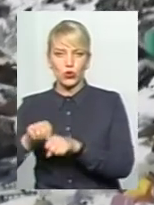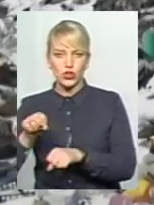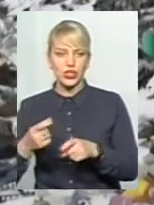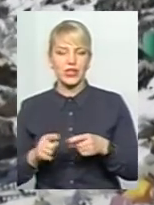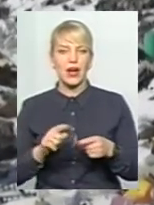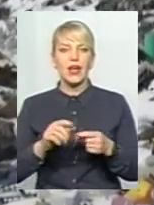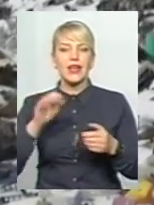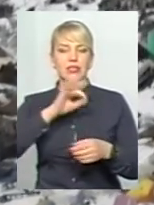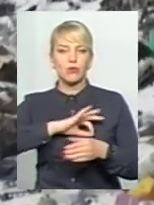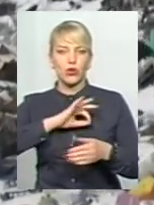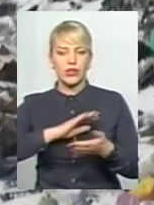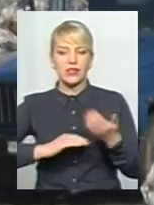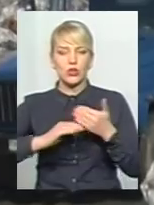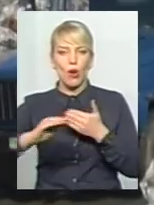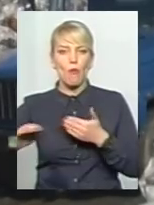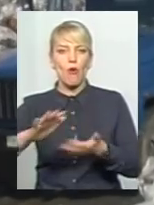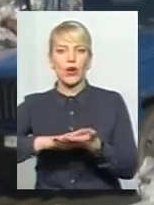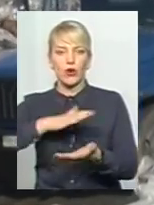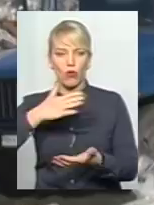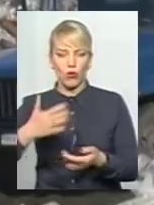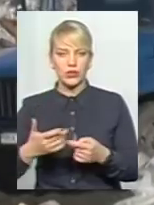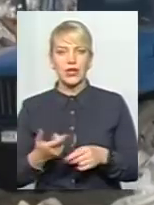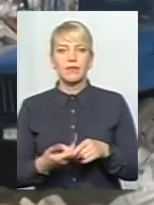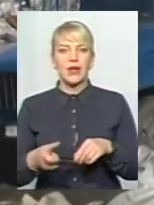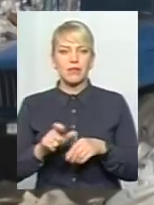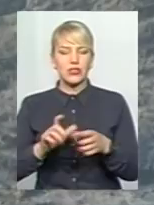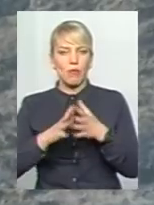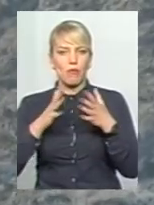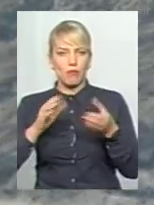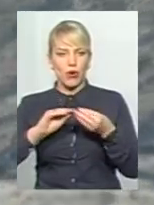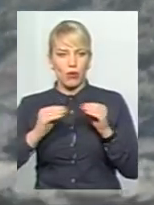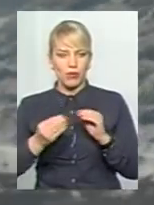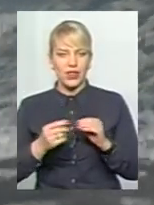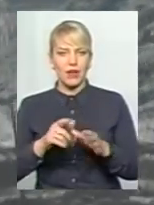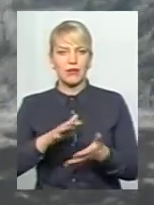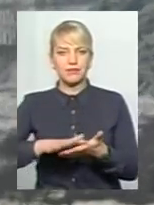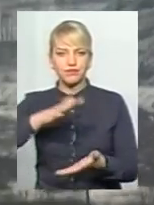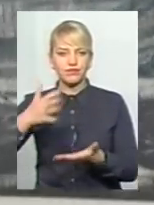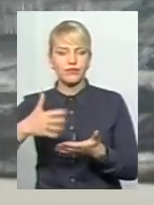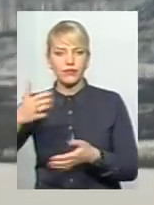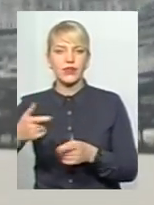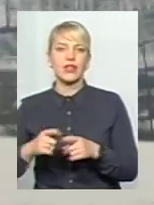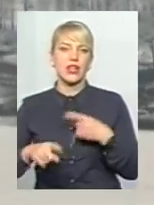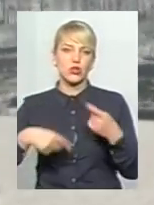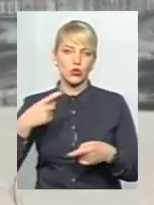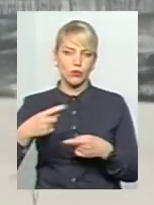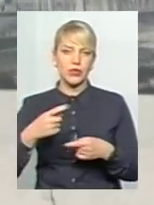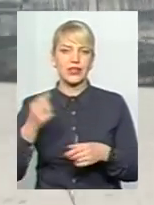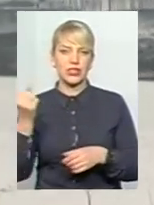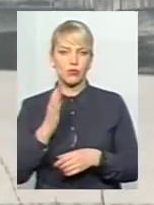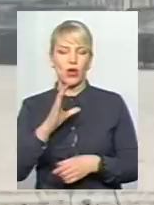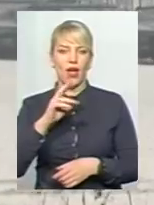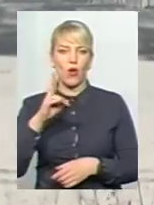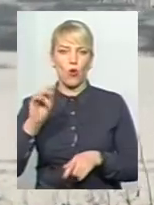проблема у недостатній площі для відходів. На наступному тижні Хмельницьке сміттєзвалище чекає чергова екологічна перевірка. Надія Драганчук,